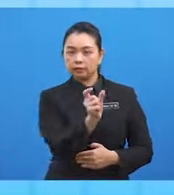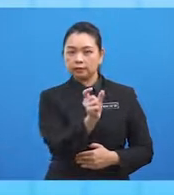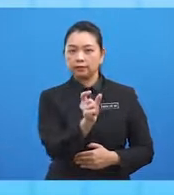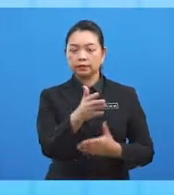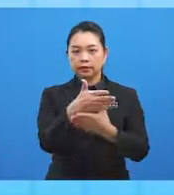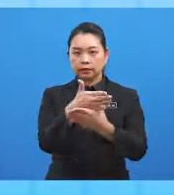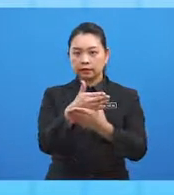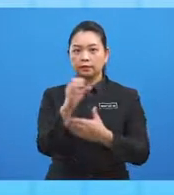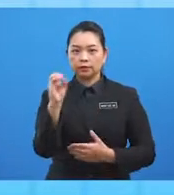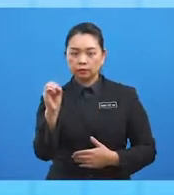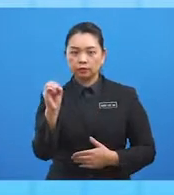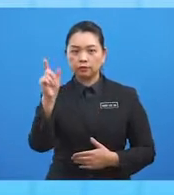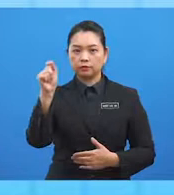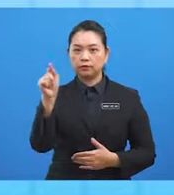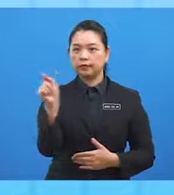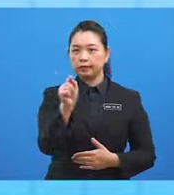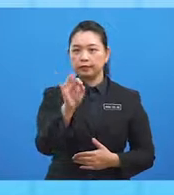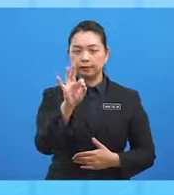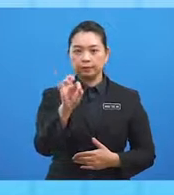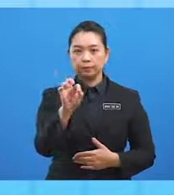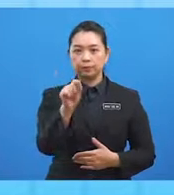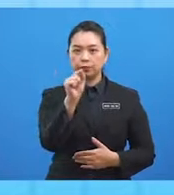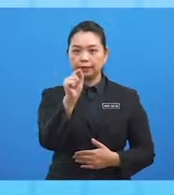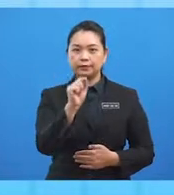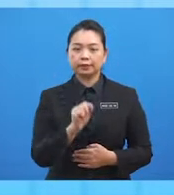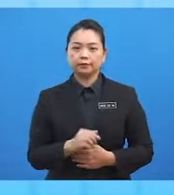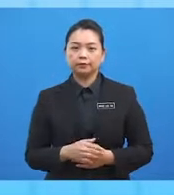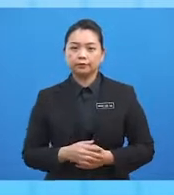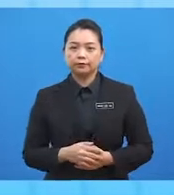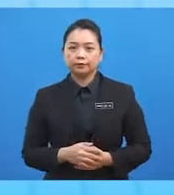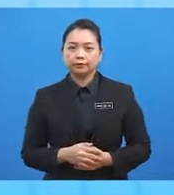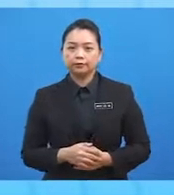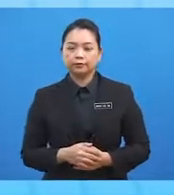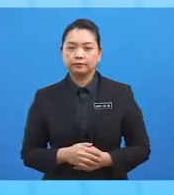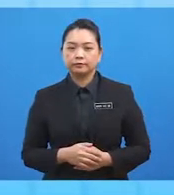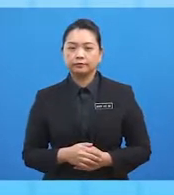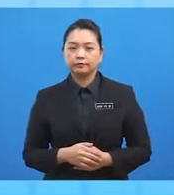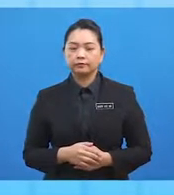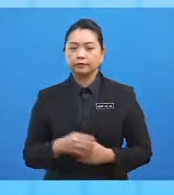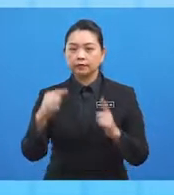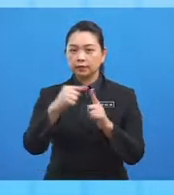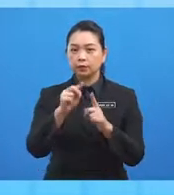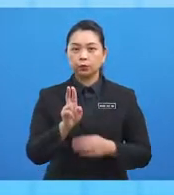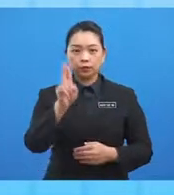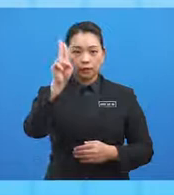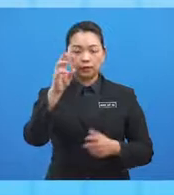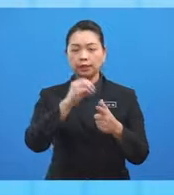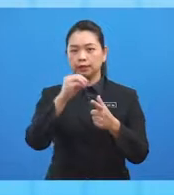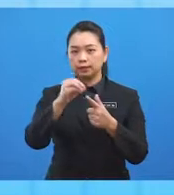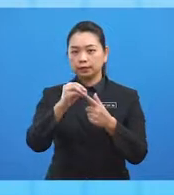antara sifar darjah hingga 90 darjah utara atau